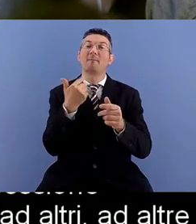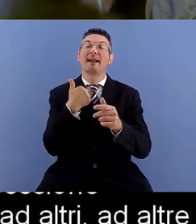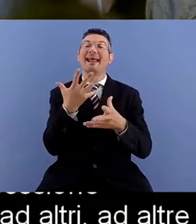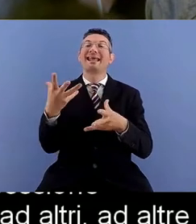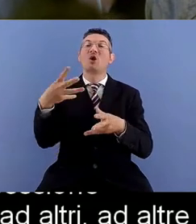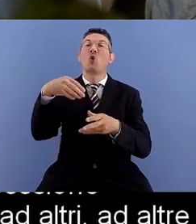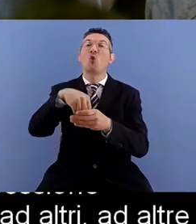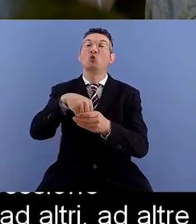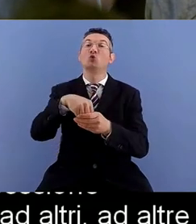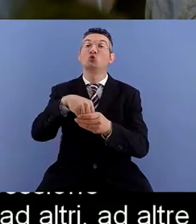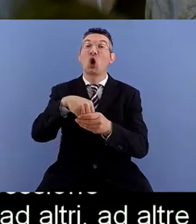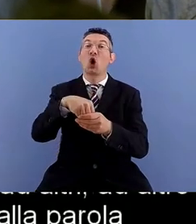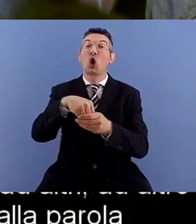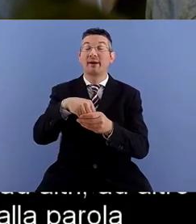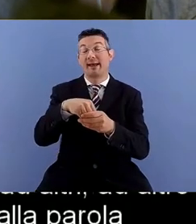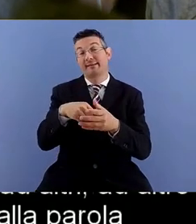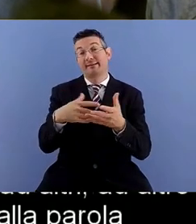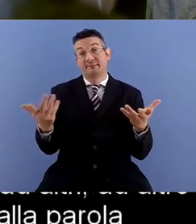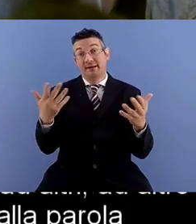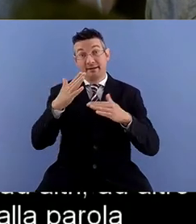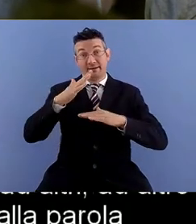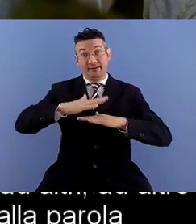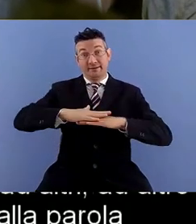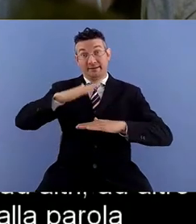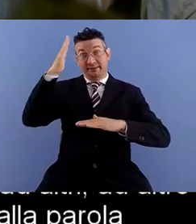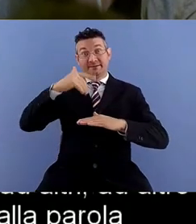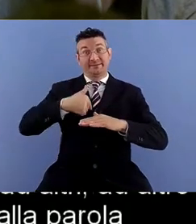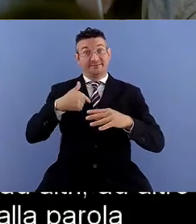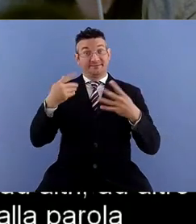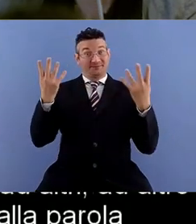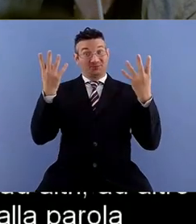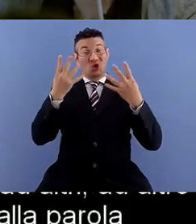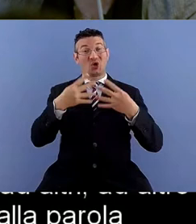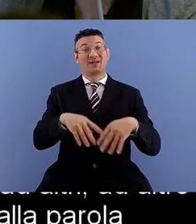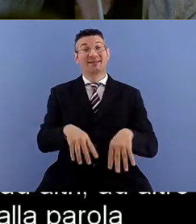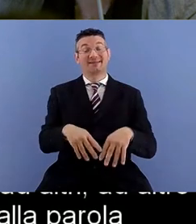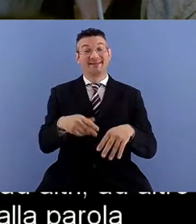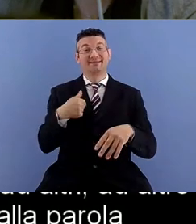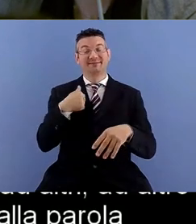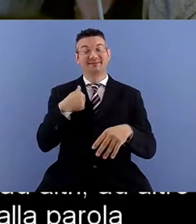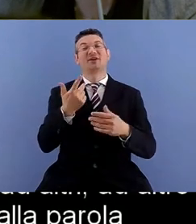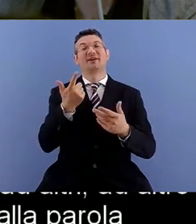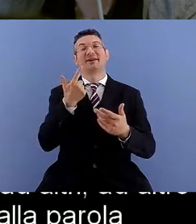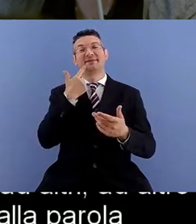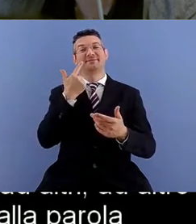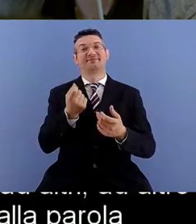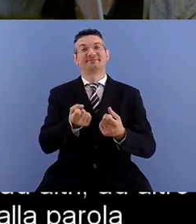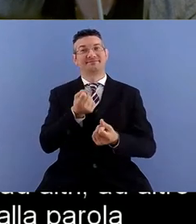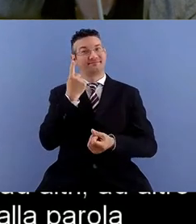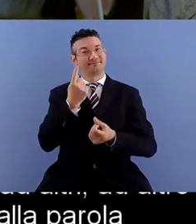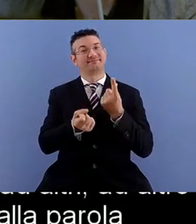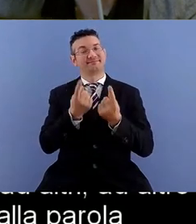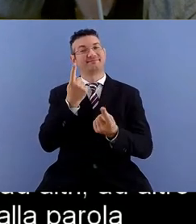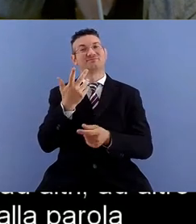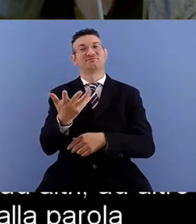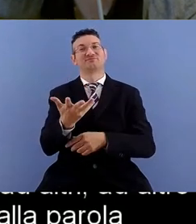già questa mattina nell'organizzazione appunto sono uscite alcune accezioni di